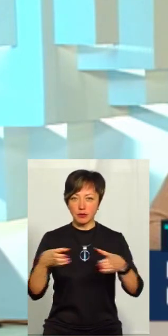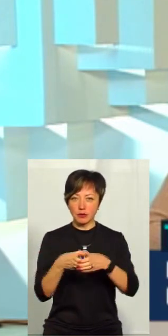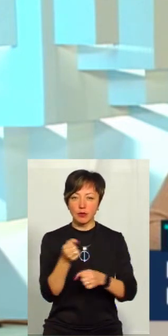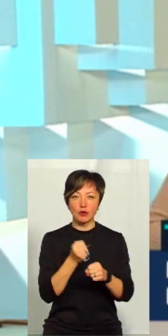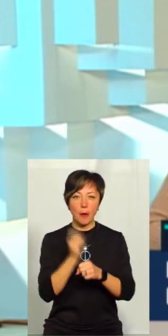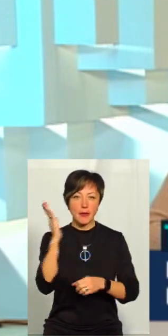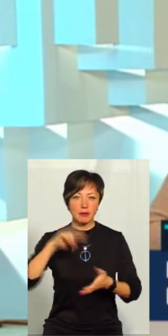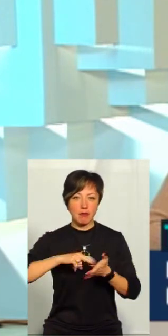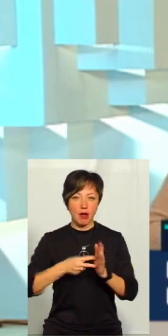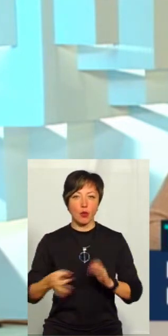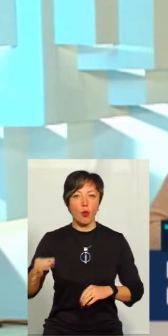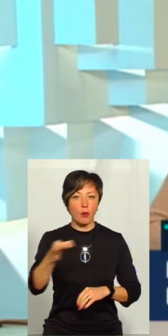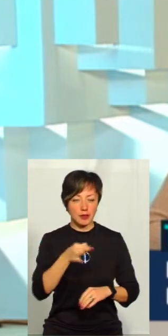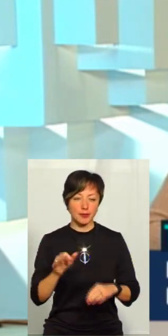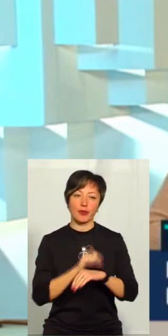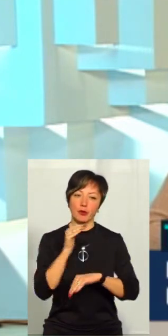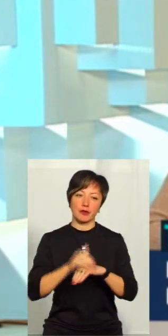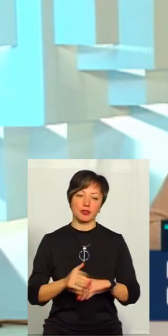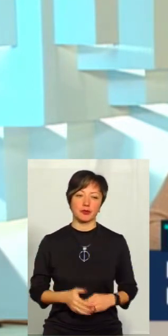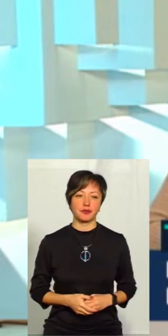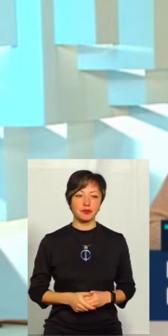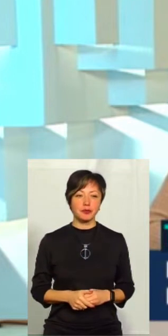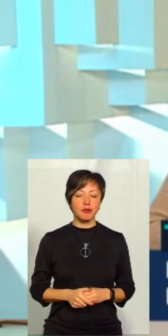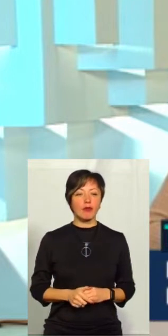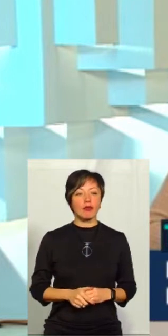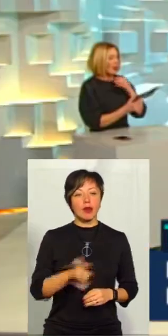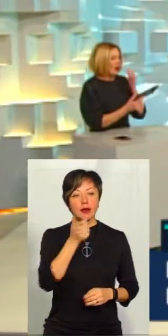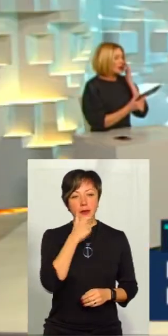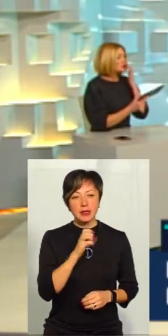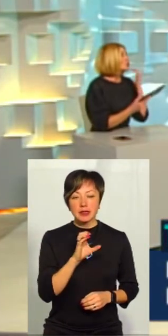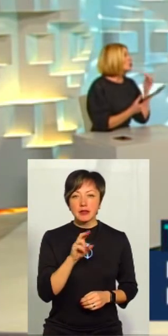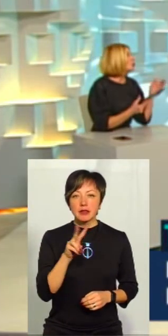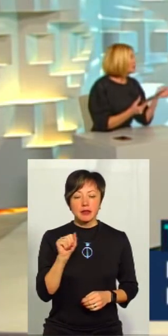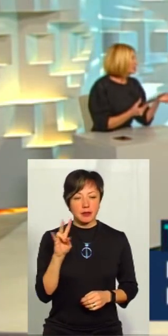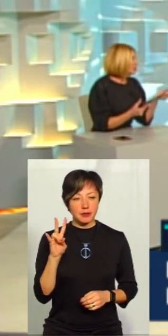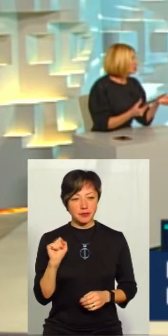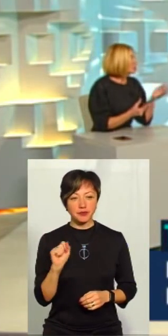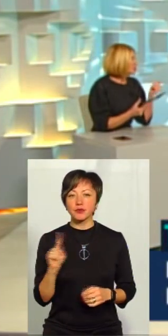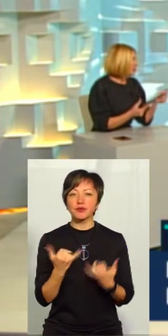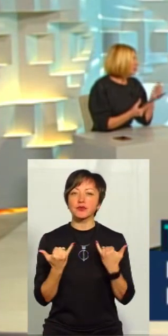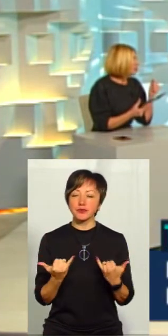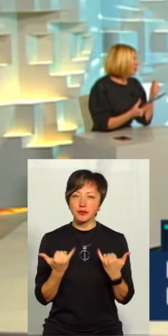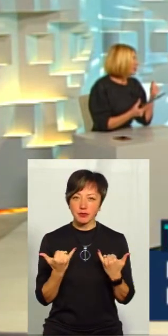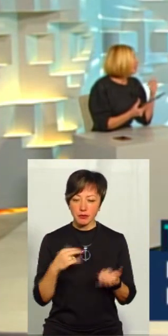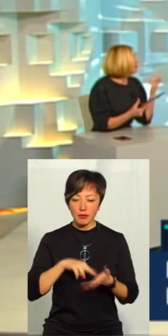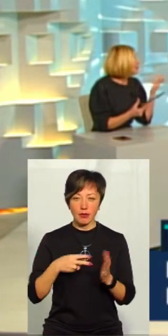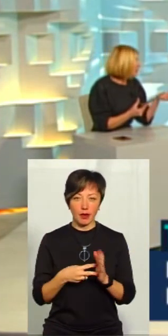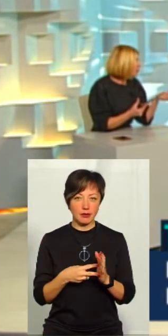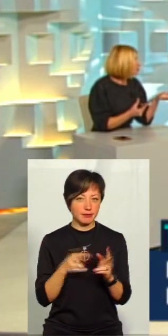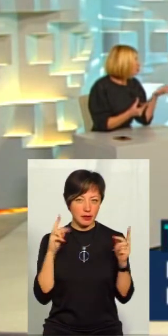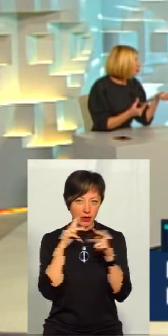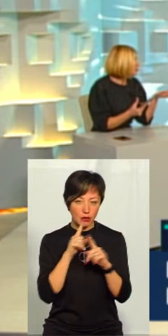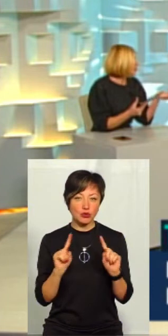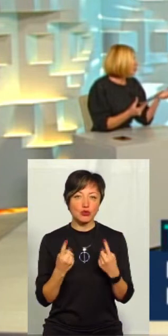розробки перспективного плану Хмельницької області. Добрий вечір. Добрий вечір. Пані Світлано, що у нині діючому перспективному плані не